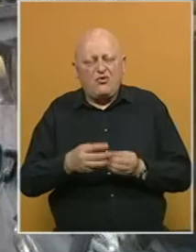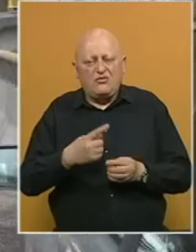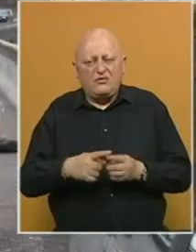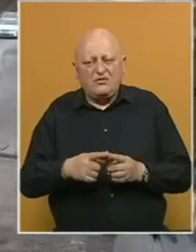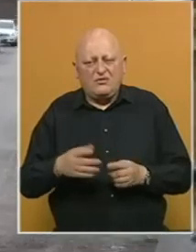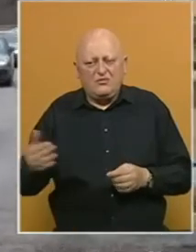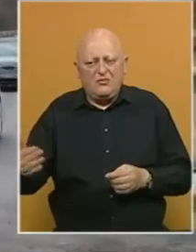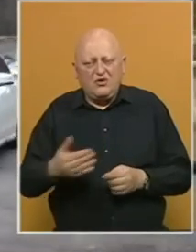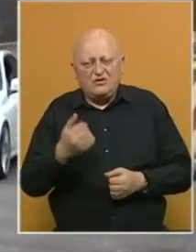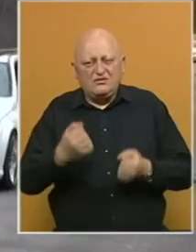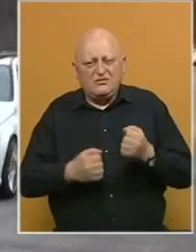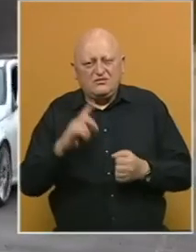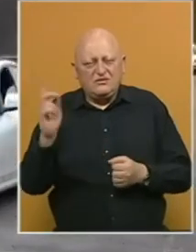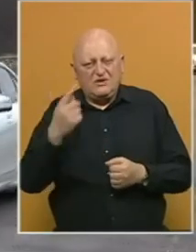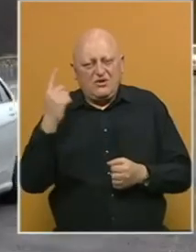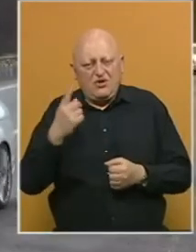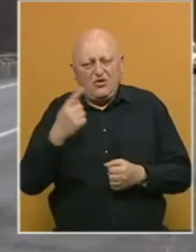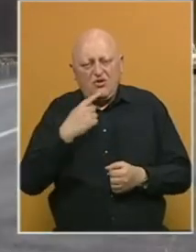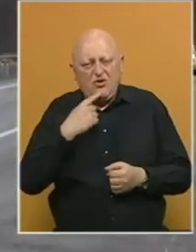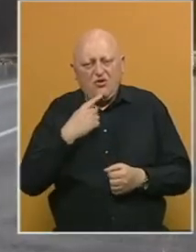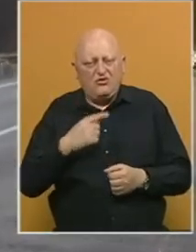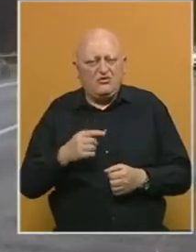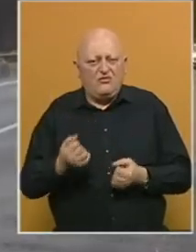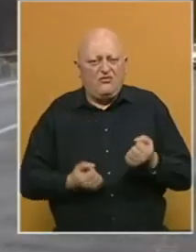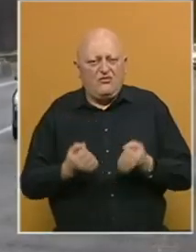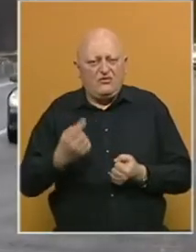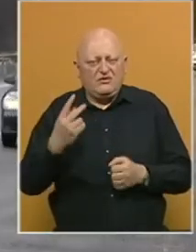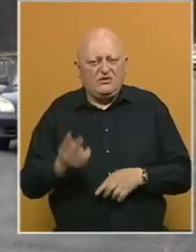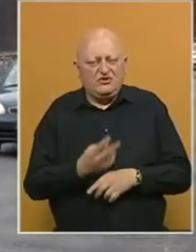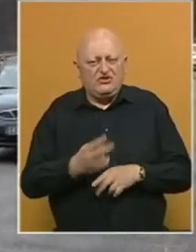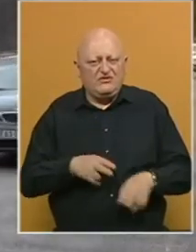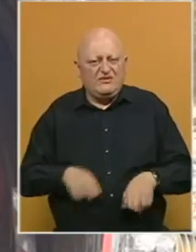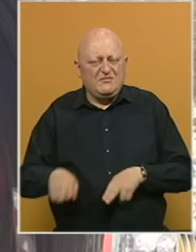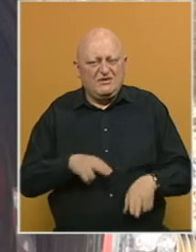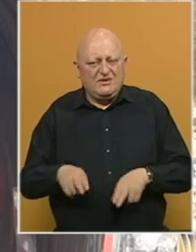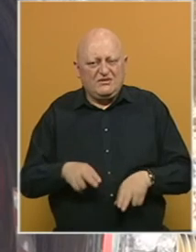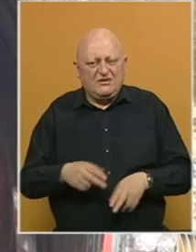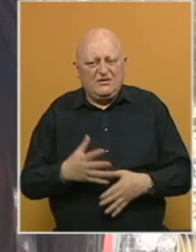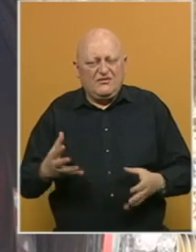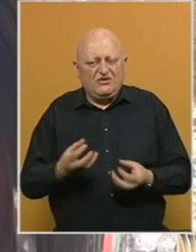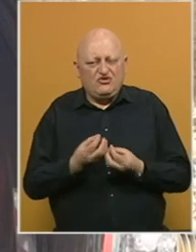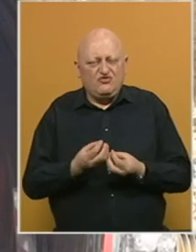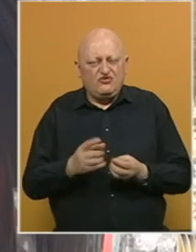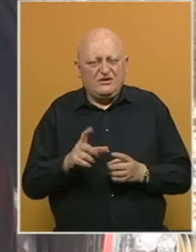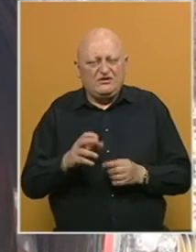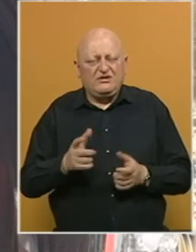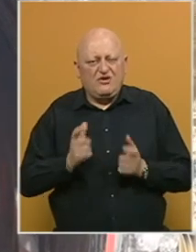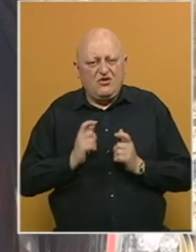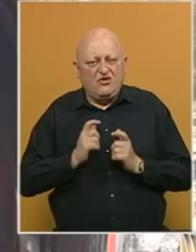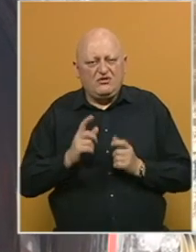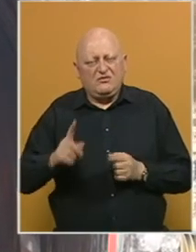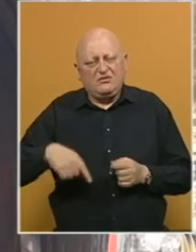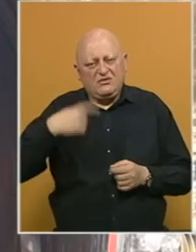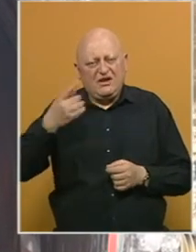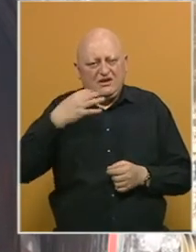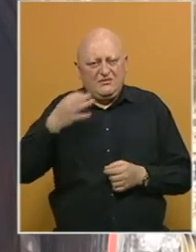zbog prolaska automobila sa rotacijom u kojem se navodno vozio jedan državni ministar. Veće gužve na Crnaji očekuju se u